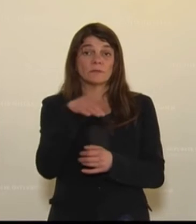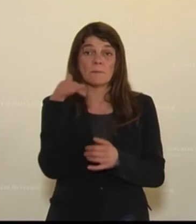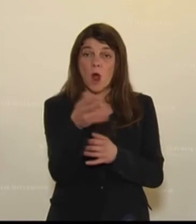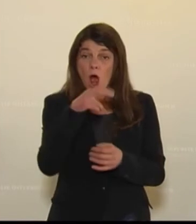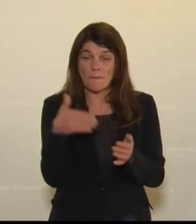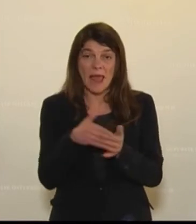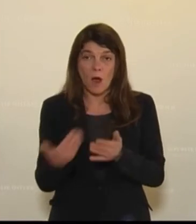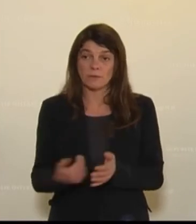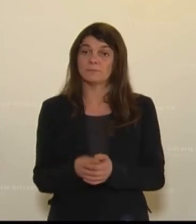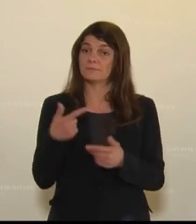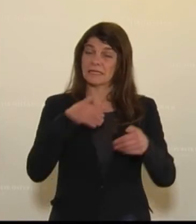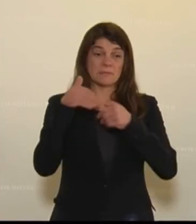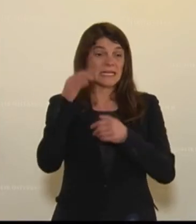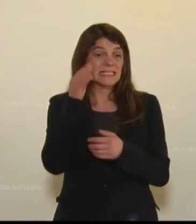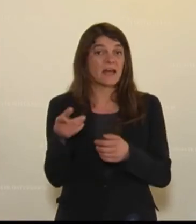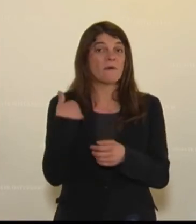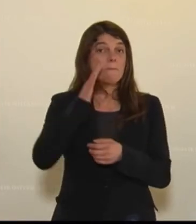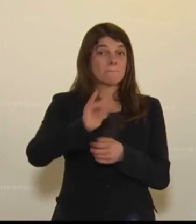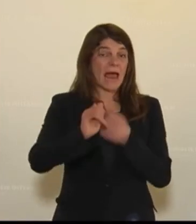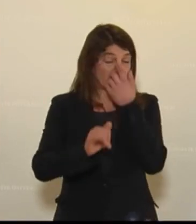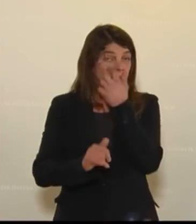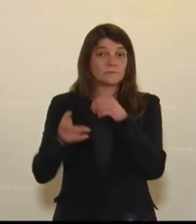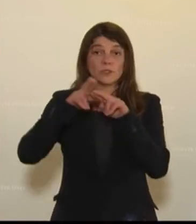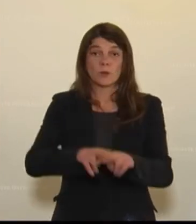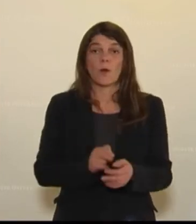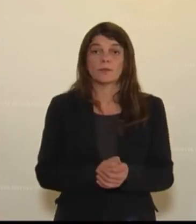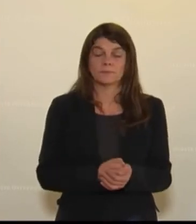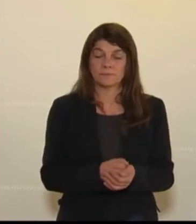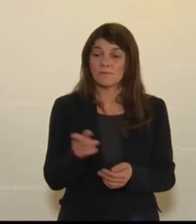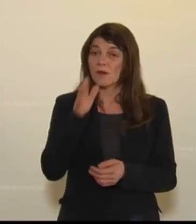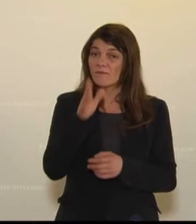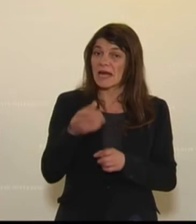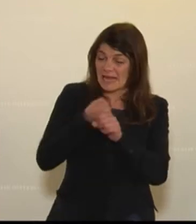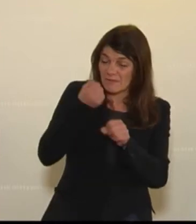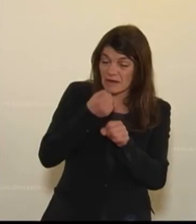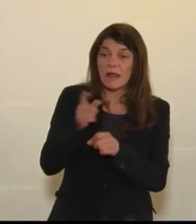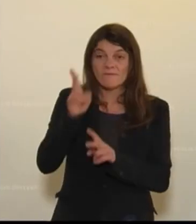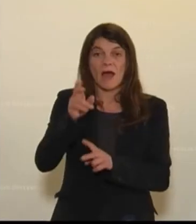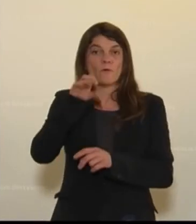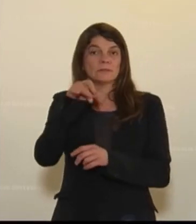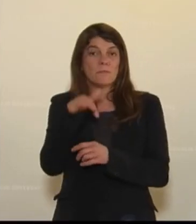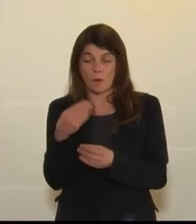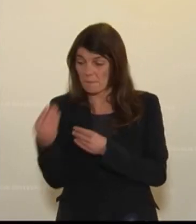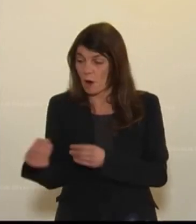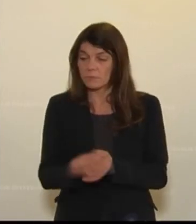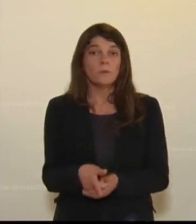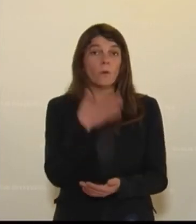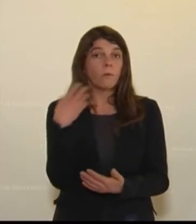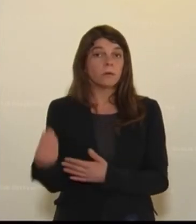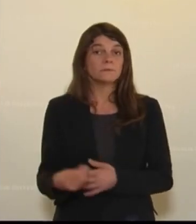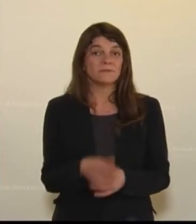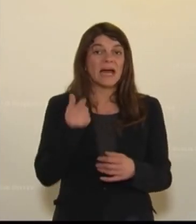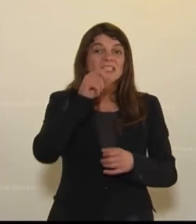brauchen. Sie haben als Ministerin im Mai versprochen, dass sie sich dafür einsetzen werden, dass diese 15 Millionen Euro kommen. Sie sind nicht gekommen.